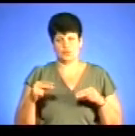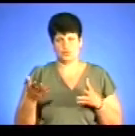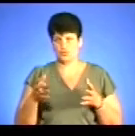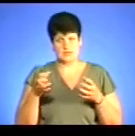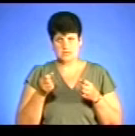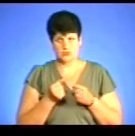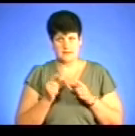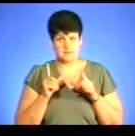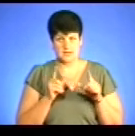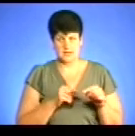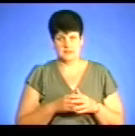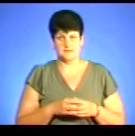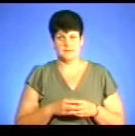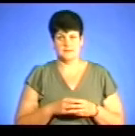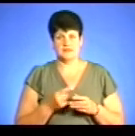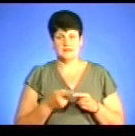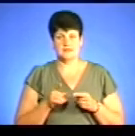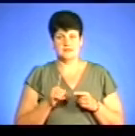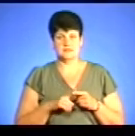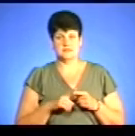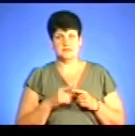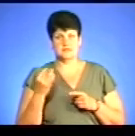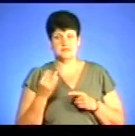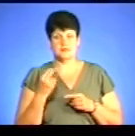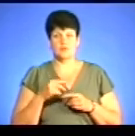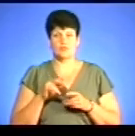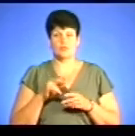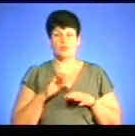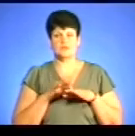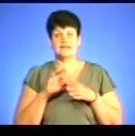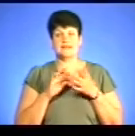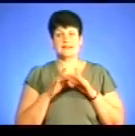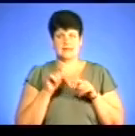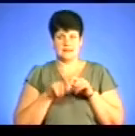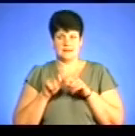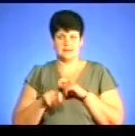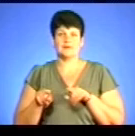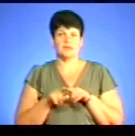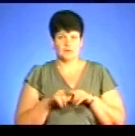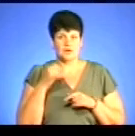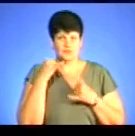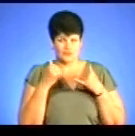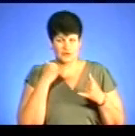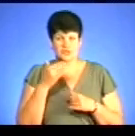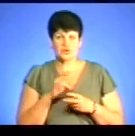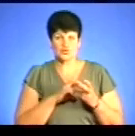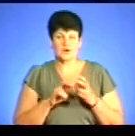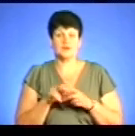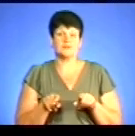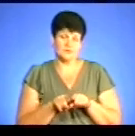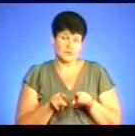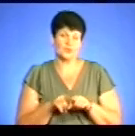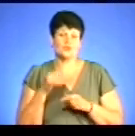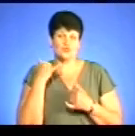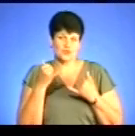зловиш, не Вінками оперативного управління податкової мілізії Тернопільської області постійно проводиться моніторинг інтернету. Ви також так дзвоните, шукаєте? Також, ми також дзвонимо,